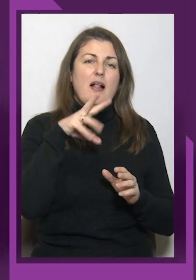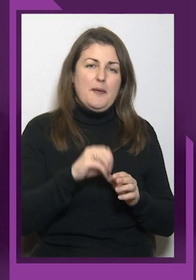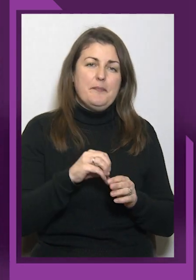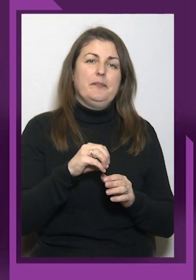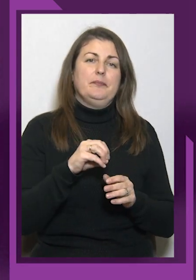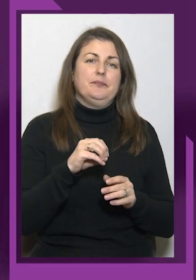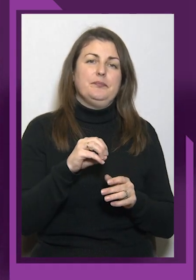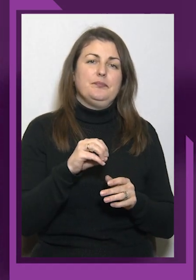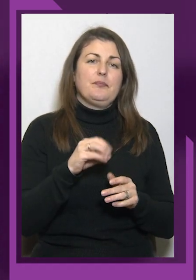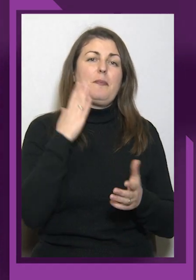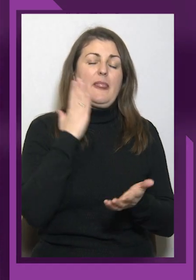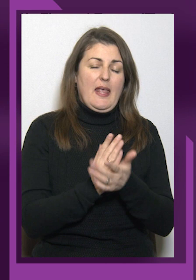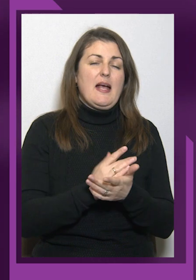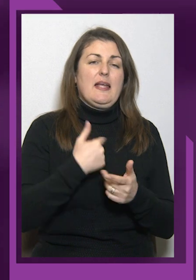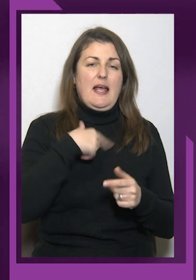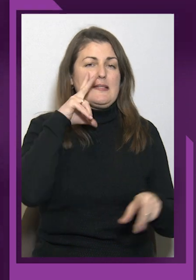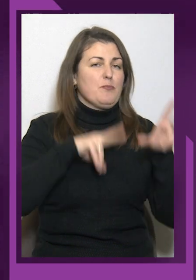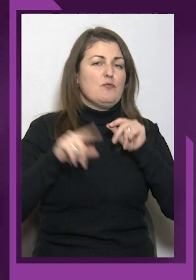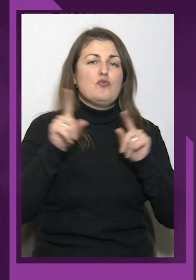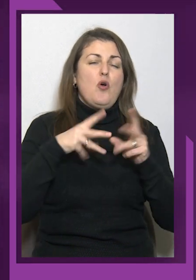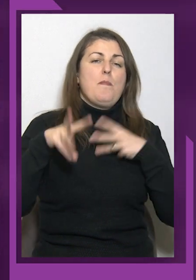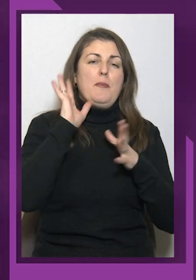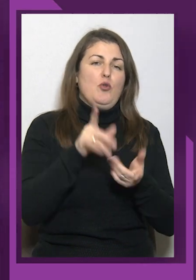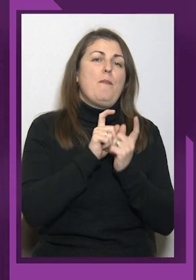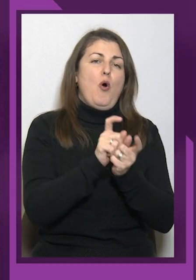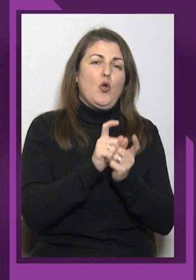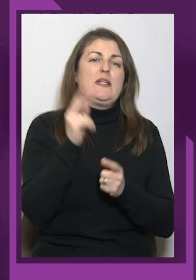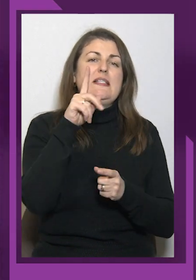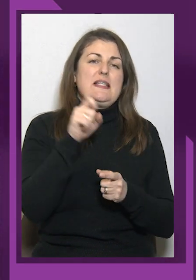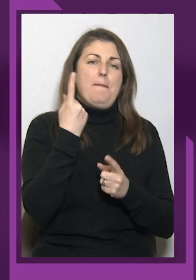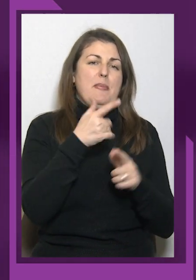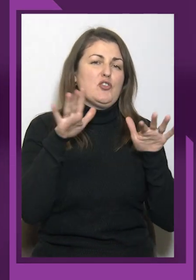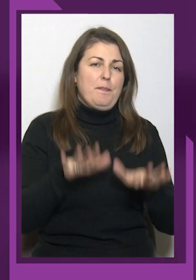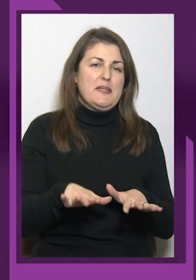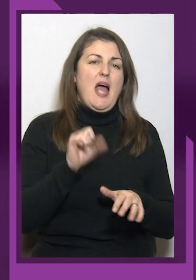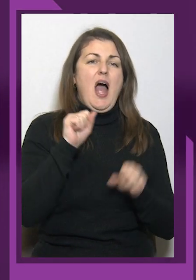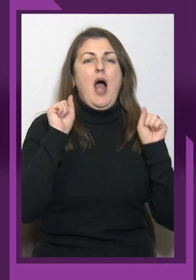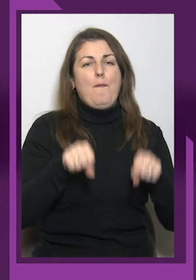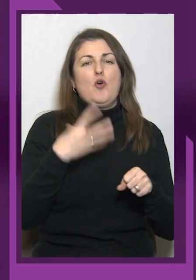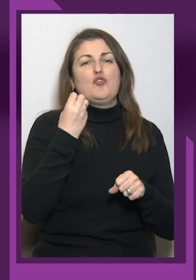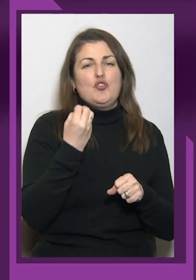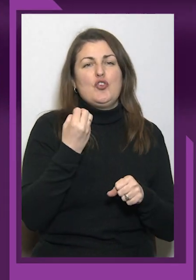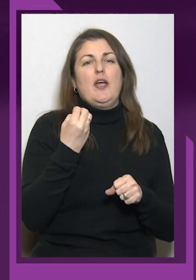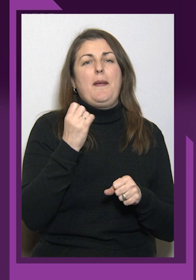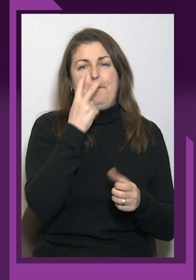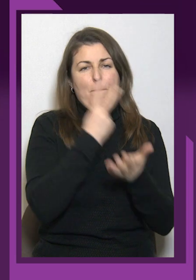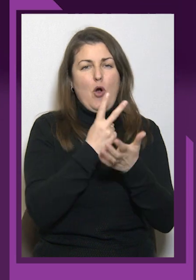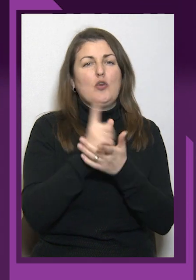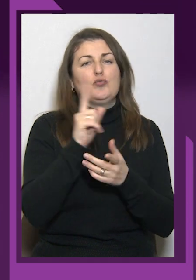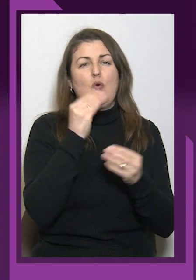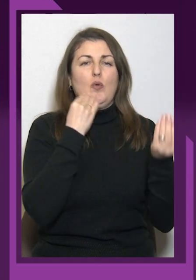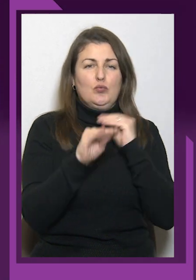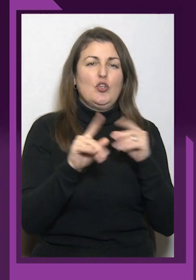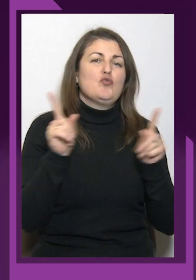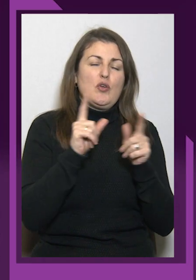я сподіваюся, що ми будемо боротися за перше місце. А може і покажемо щось краще,